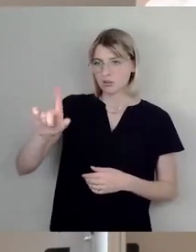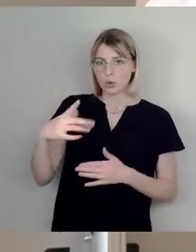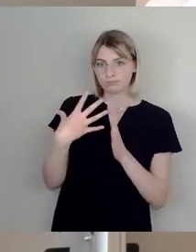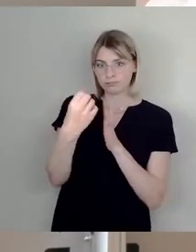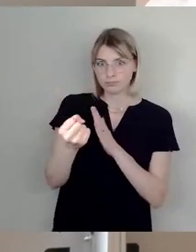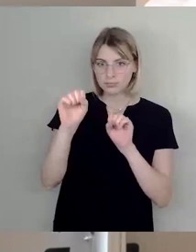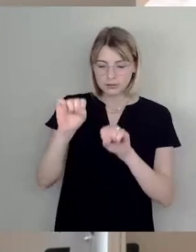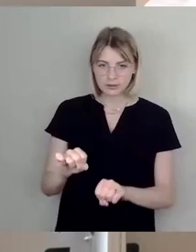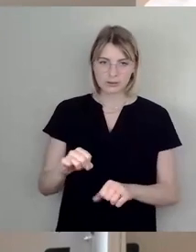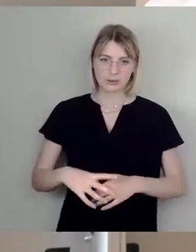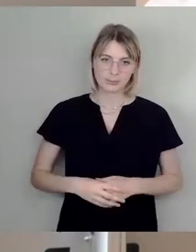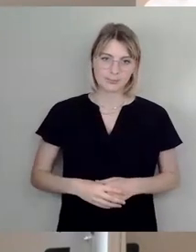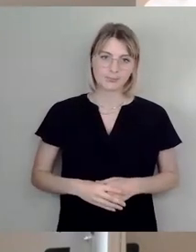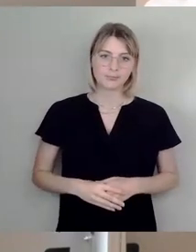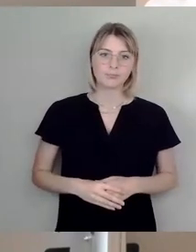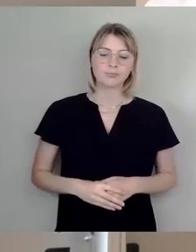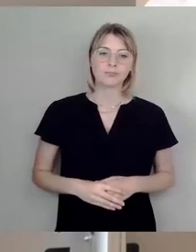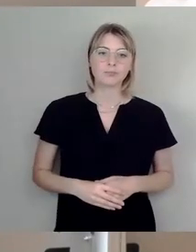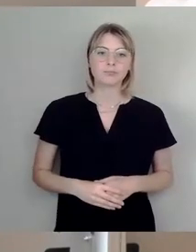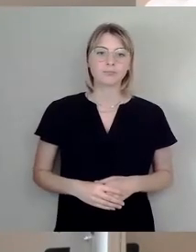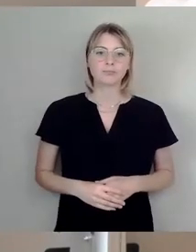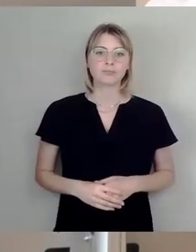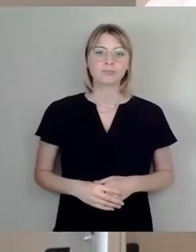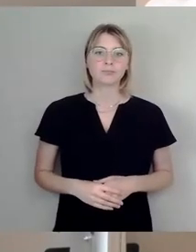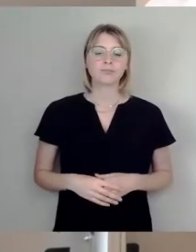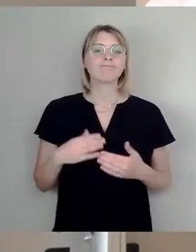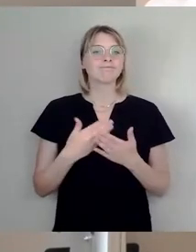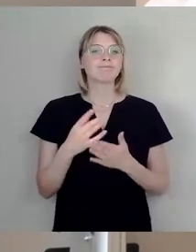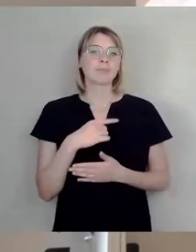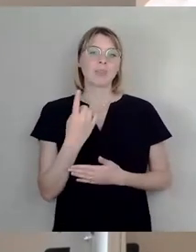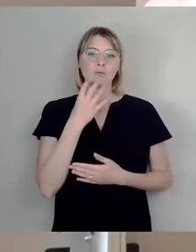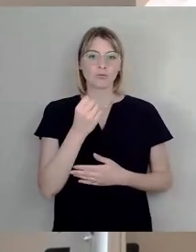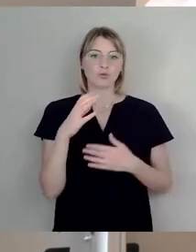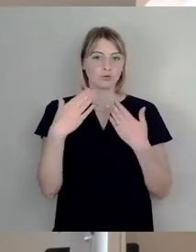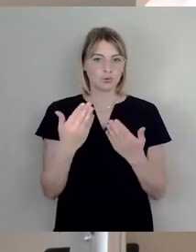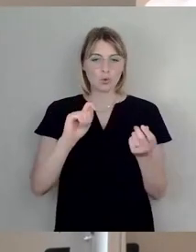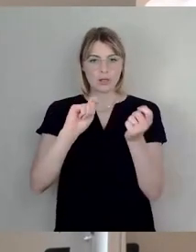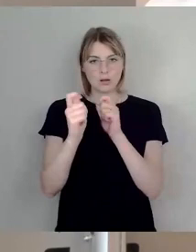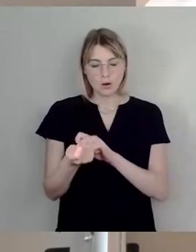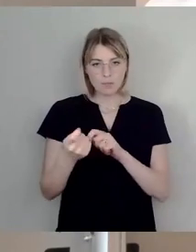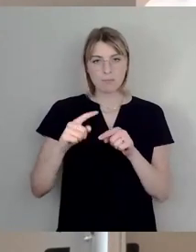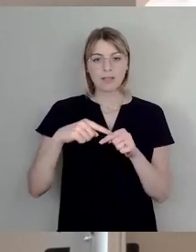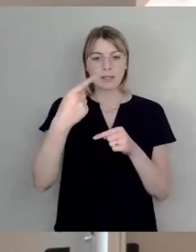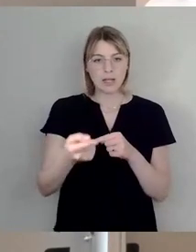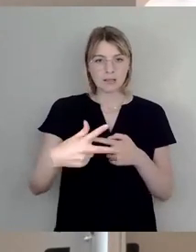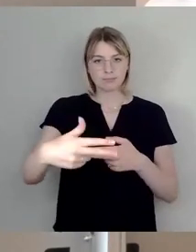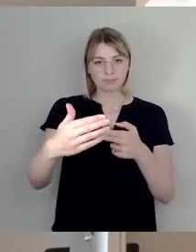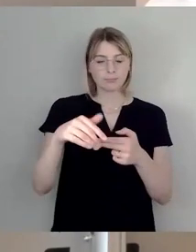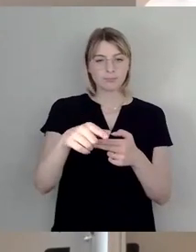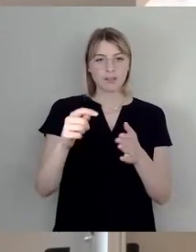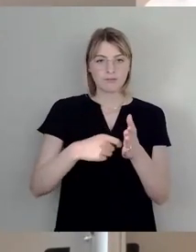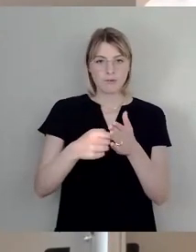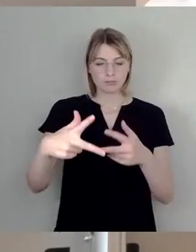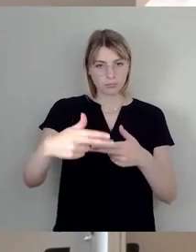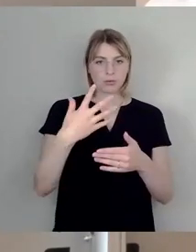kann. Und das ist unser Anliegen. Wir wollen in der kommenden Wahlperiode hier deutlich vorankommen. Einen ersten